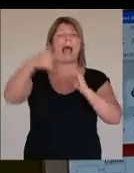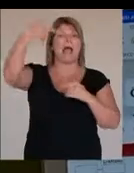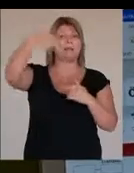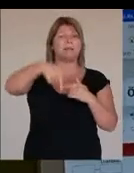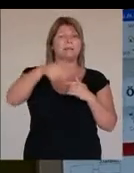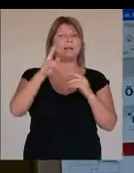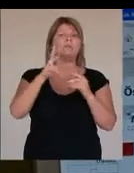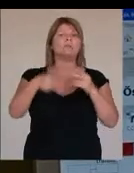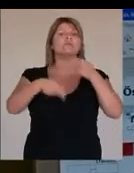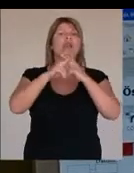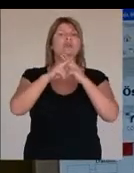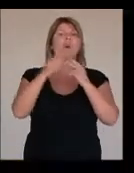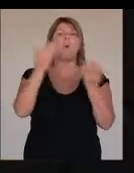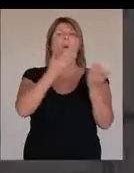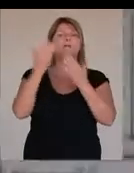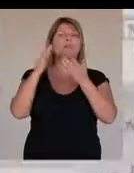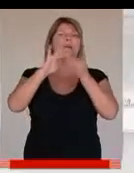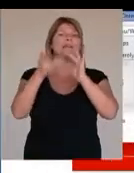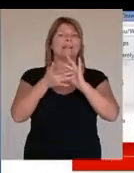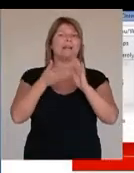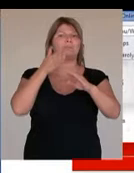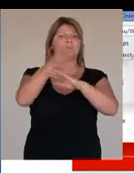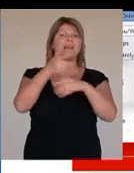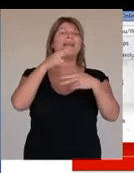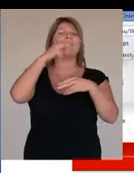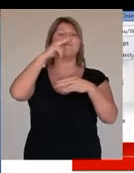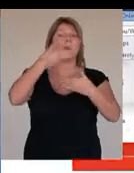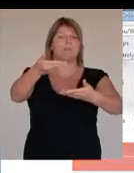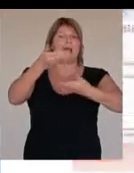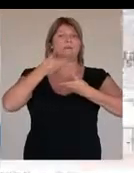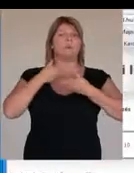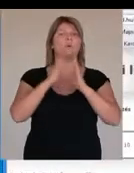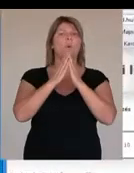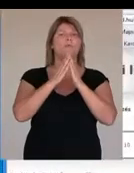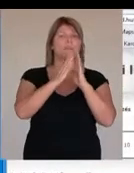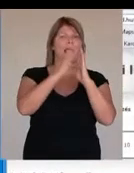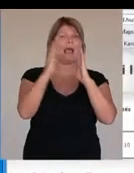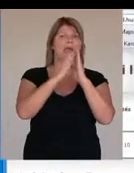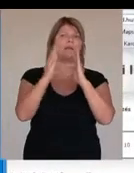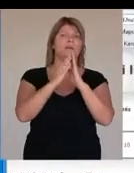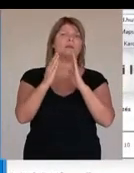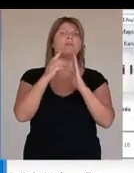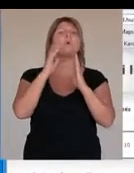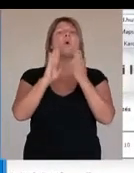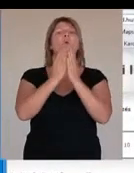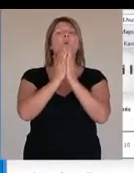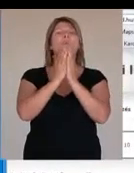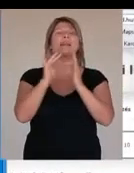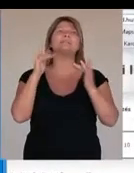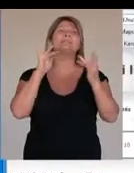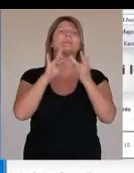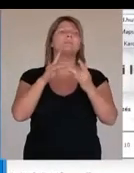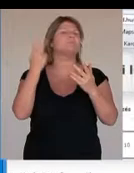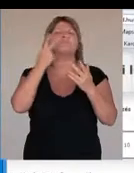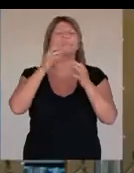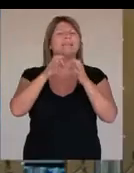katalógus, melynek segítségével az olvasók az interneten keresztül is információkat kaphatnak a könyvtár állományáról. Könyvtárakkal szemben is